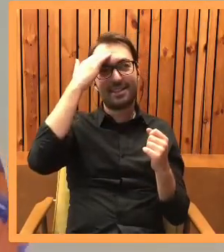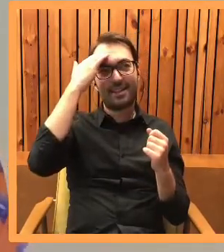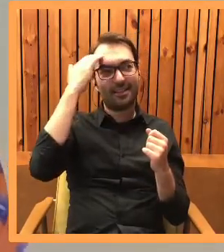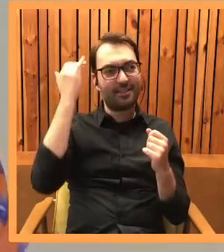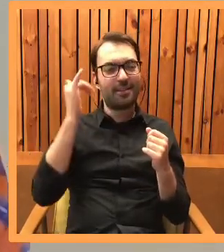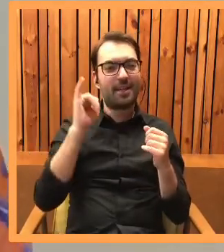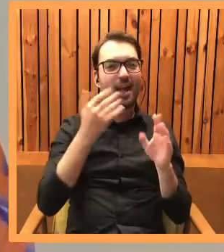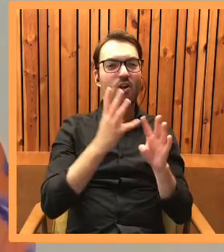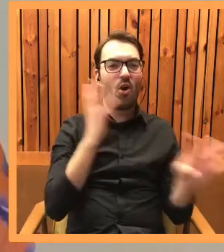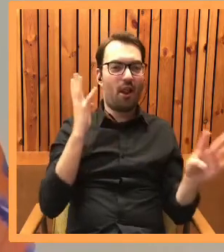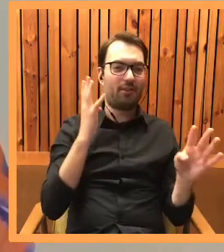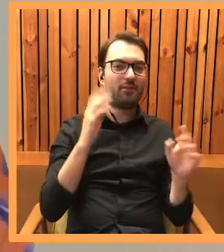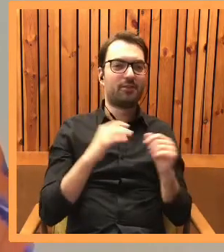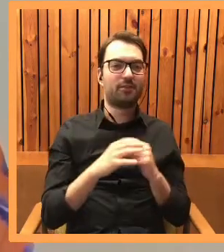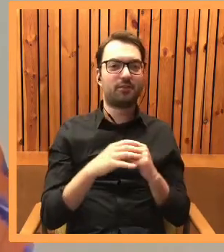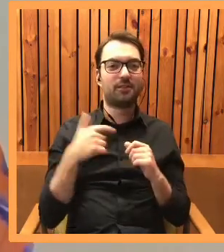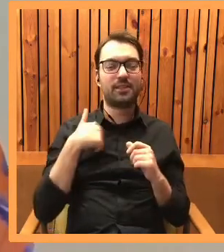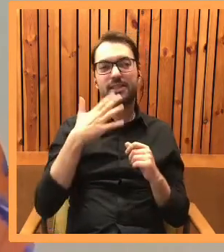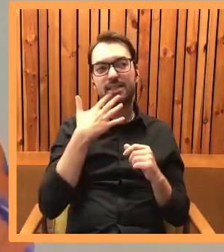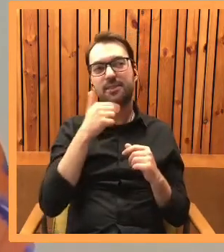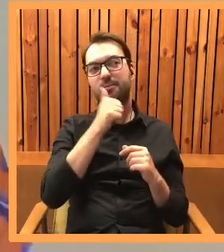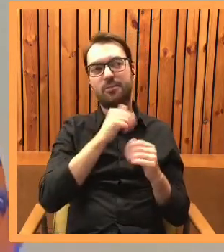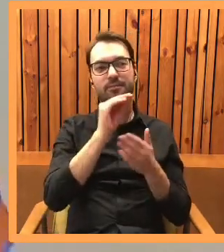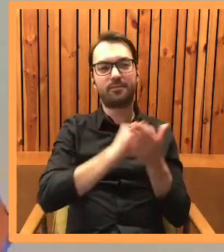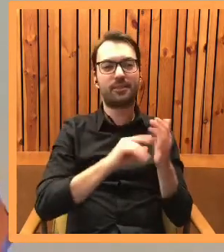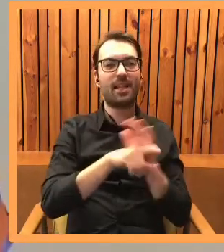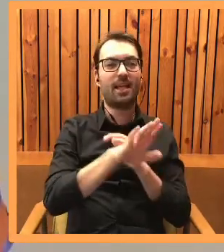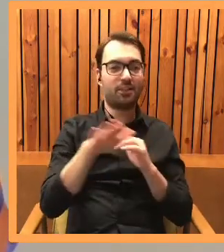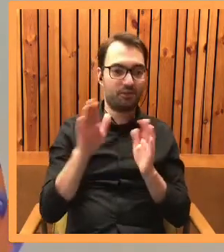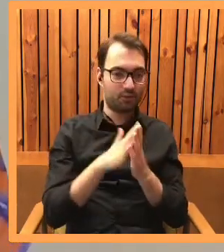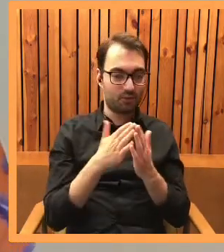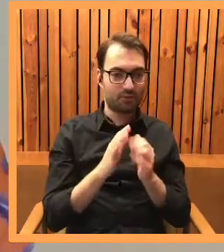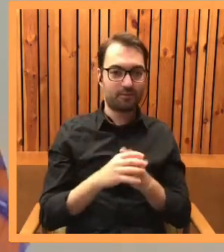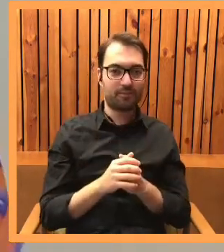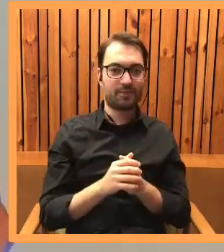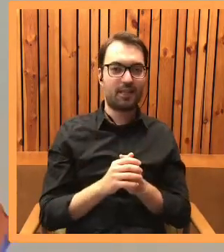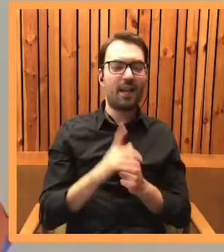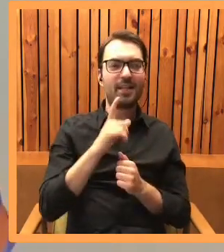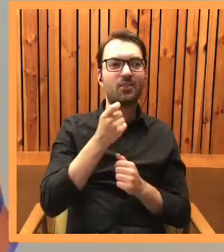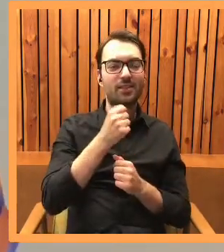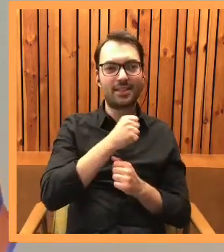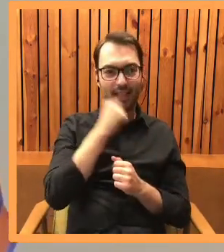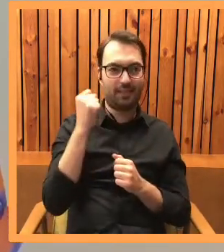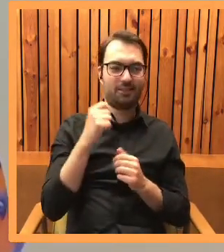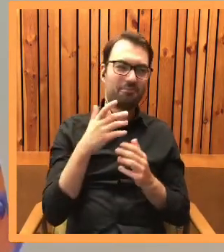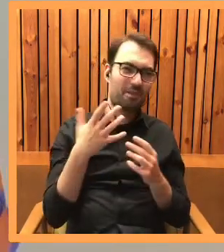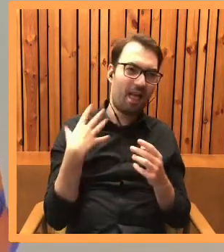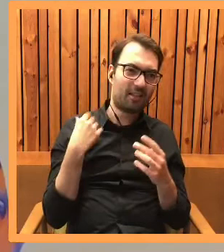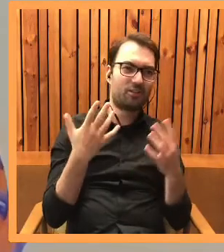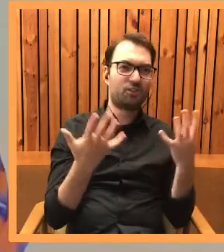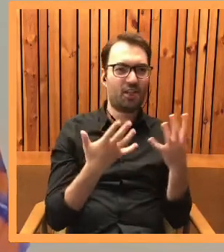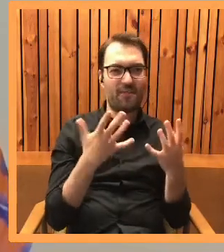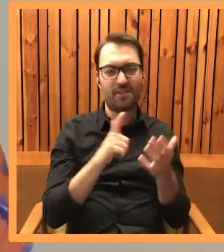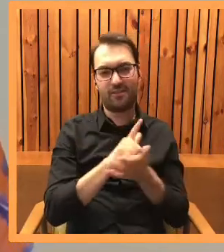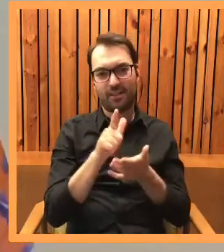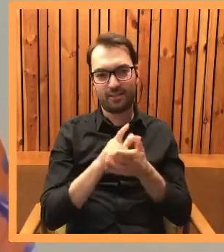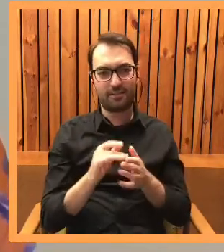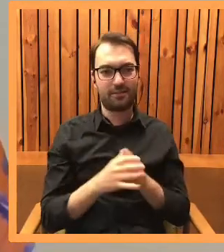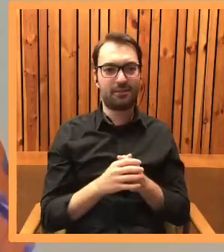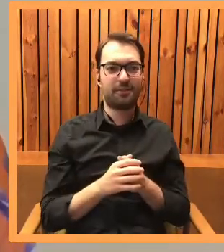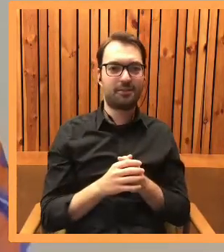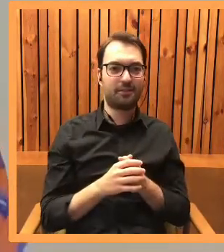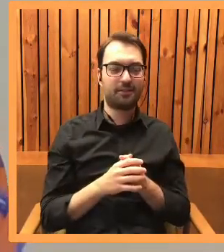ustawie. Chciałabym spróbować napisać coś dla dzieci, ale dla takich starszych, takich 9-12-latków,